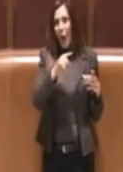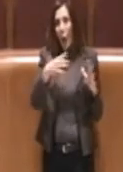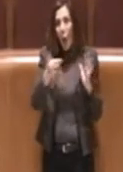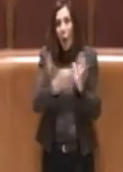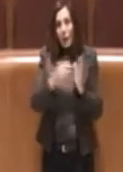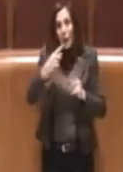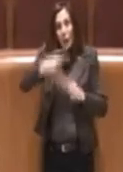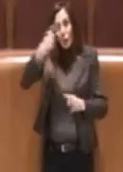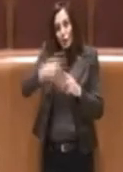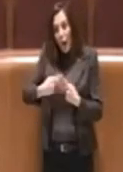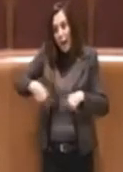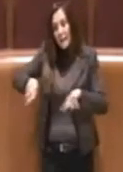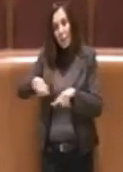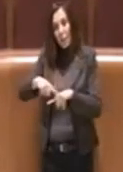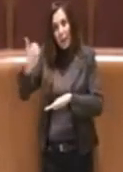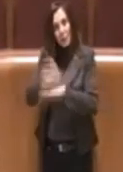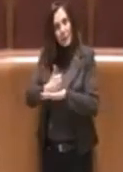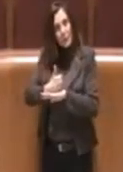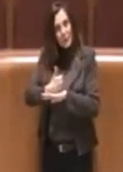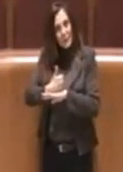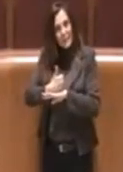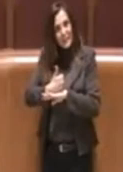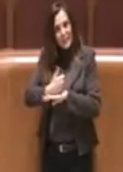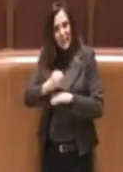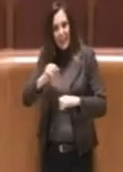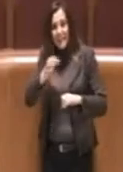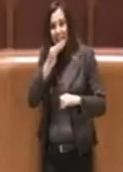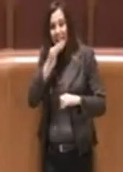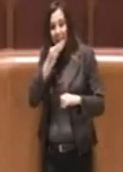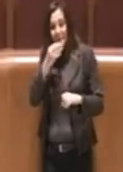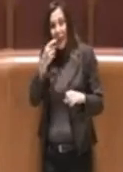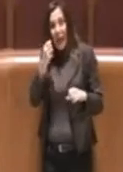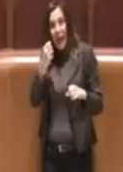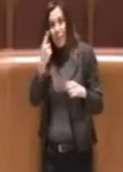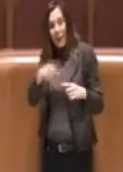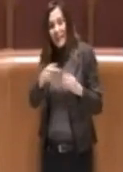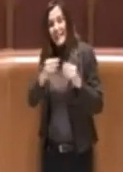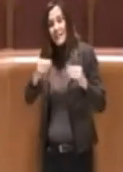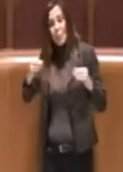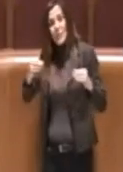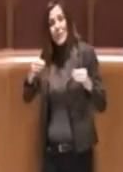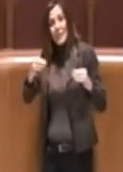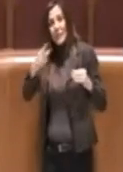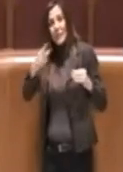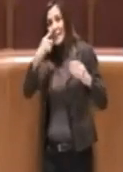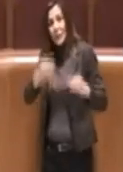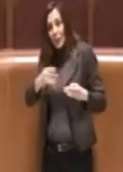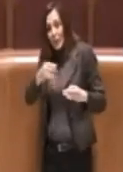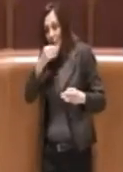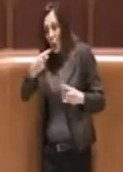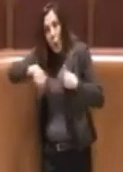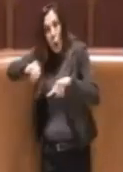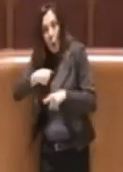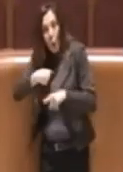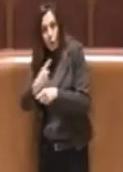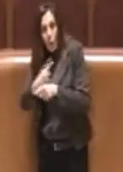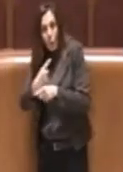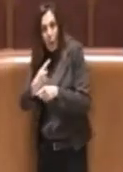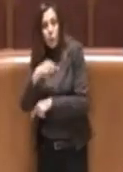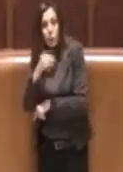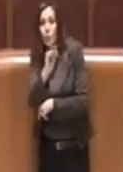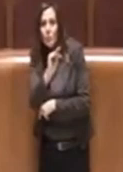'Assemblea Capitolina che fa fare uno scatto in avanti su questo. L'azienda deve dare le DPI